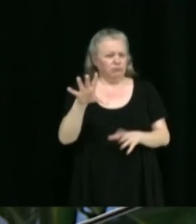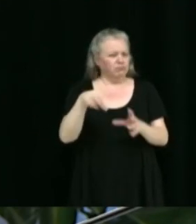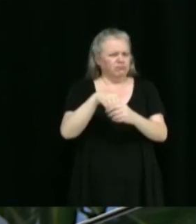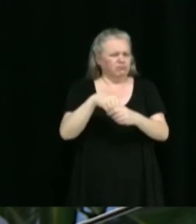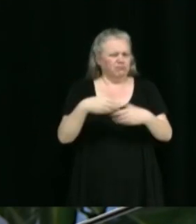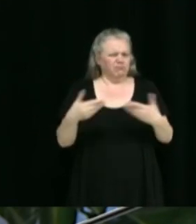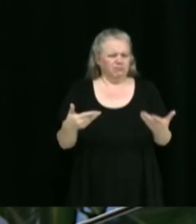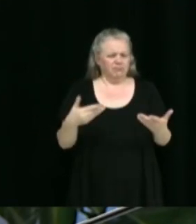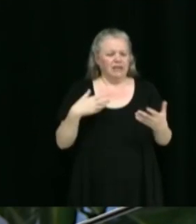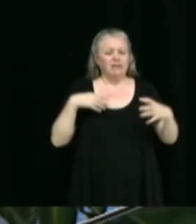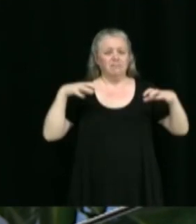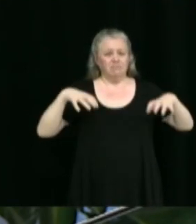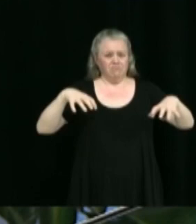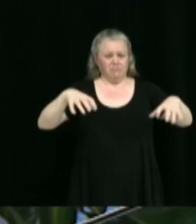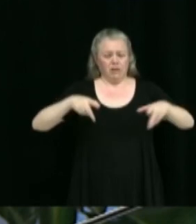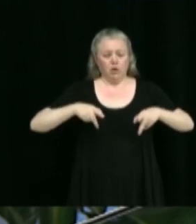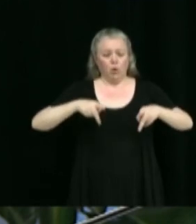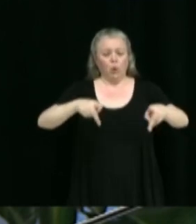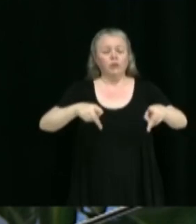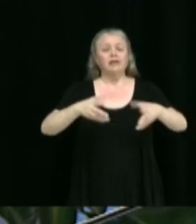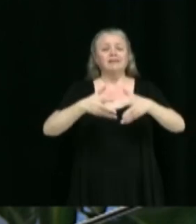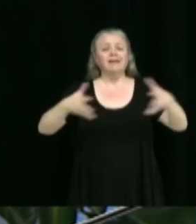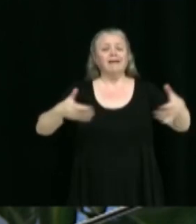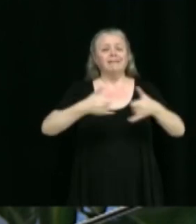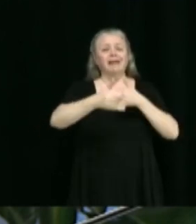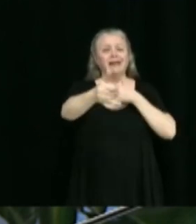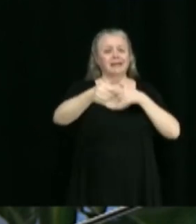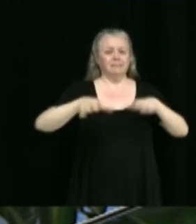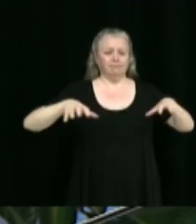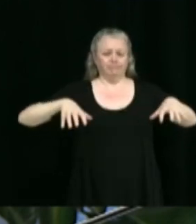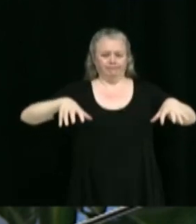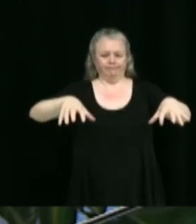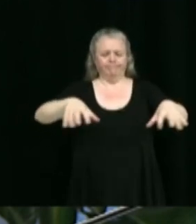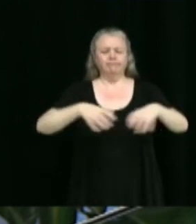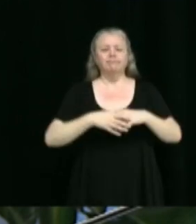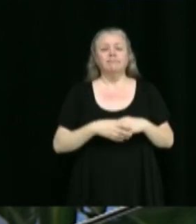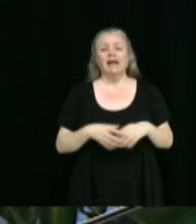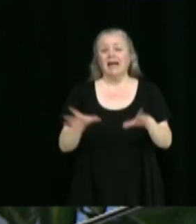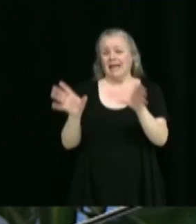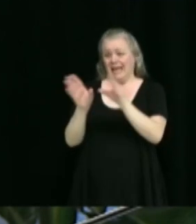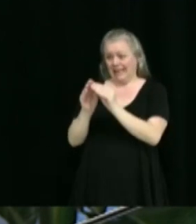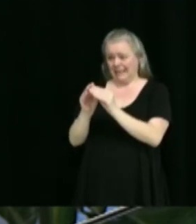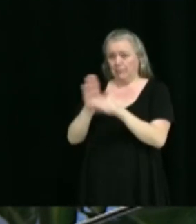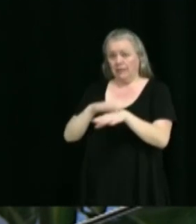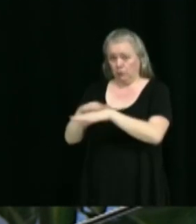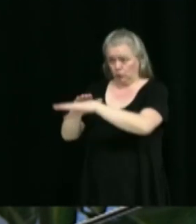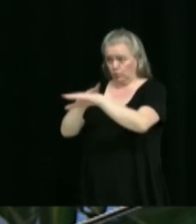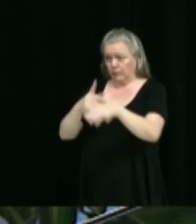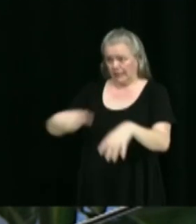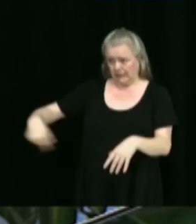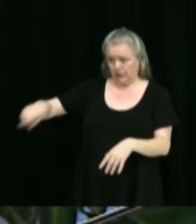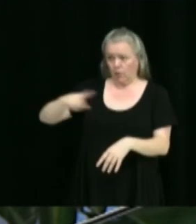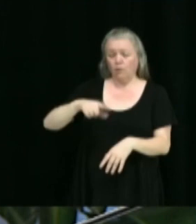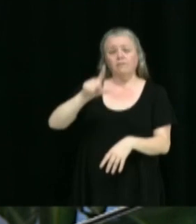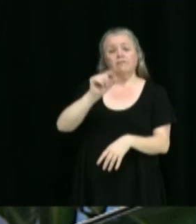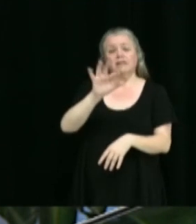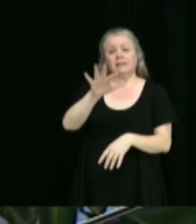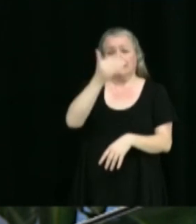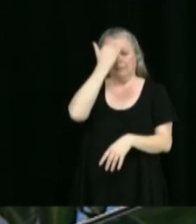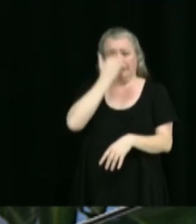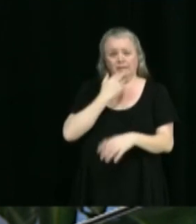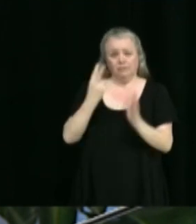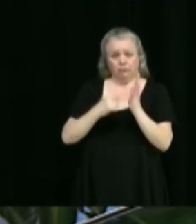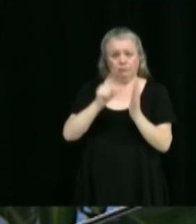situées de part et d'autre de la route de la grande ligne. Attendu que l'Assemblée publique de consultation a eu lieu le lundi 25 mars 2024,